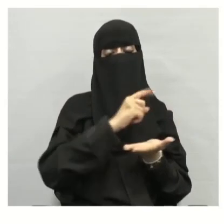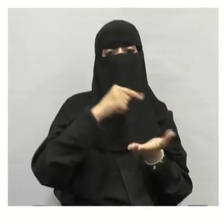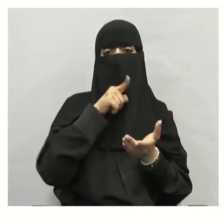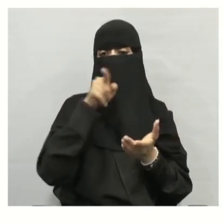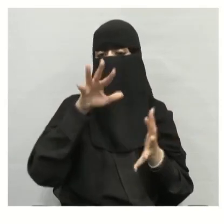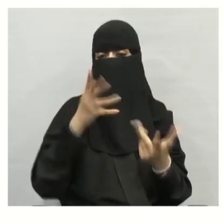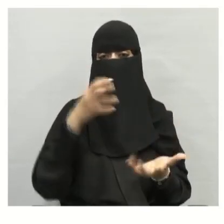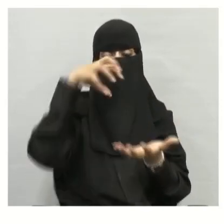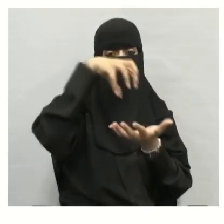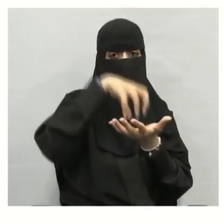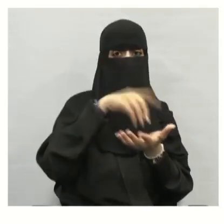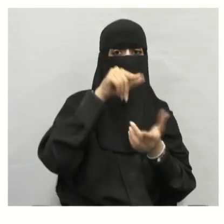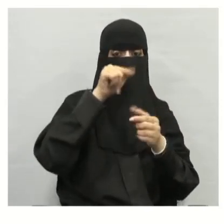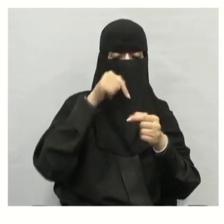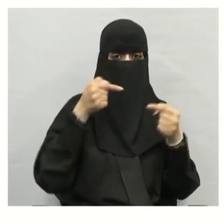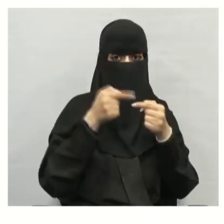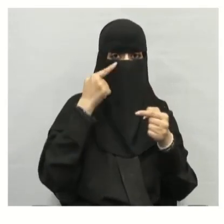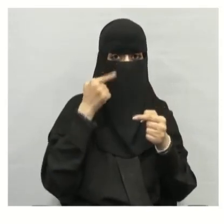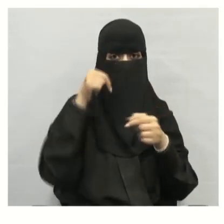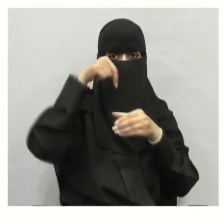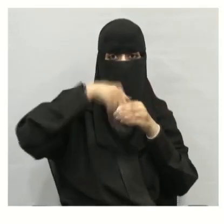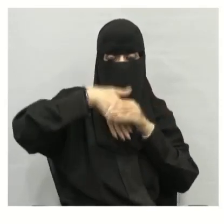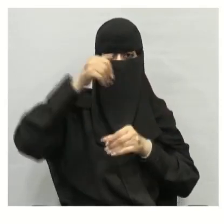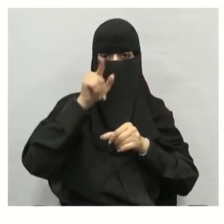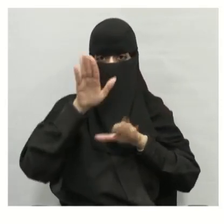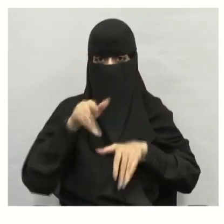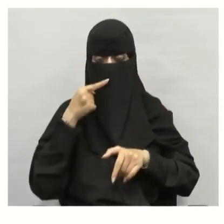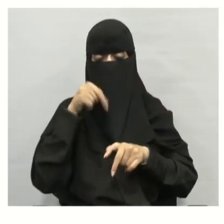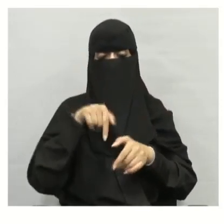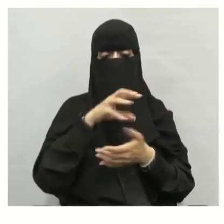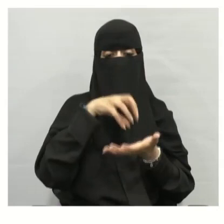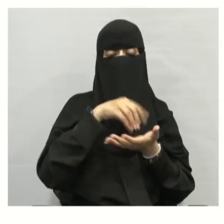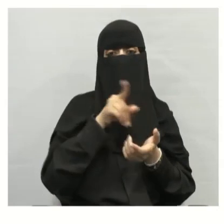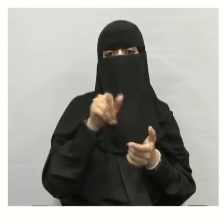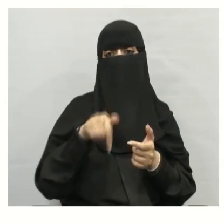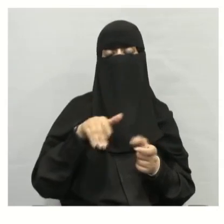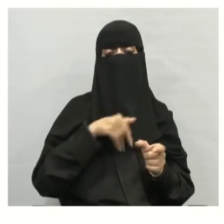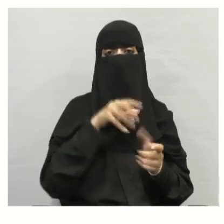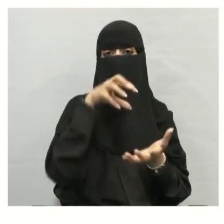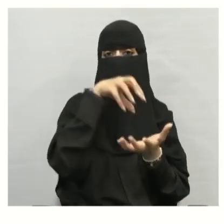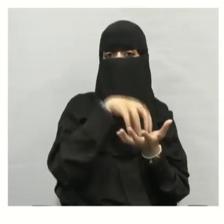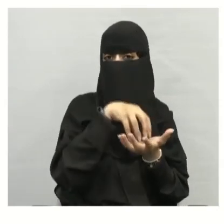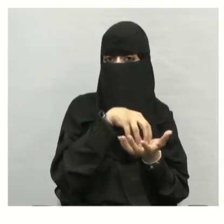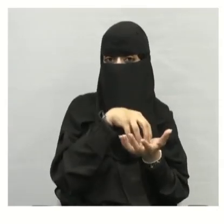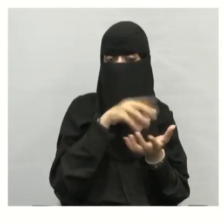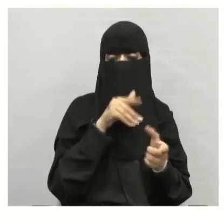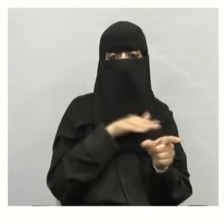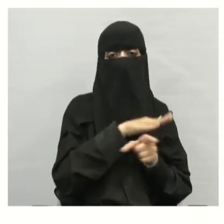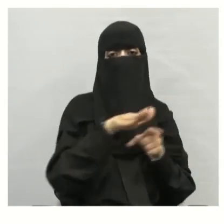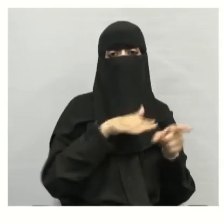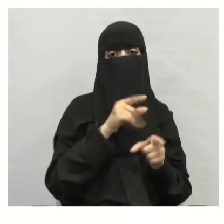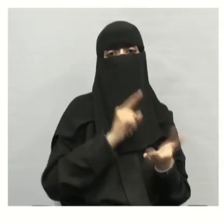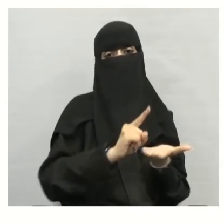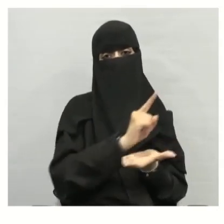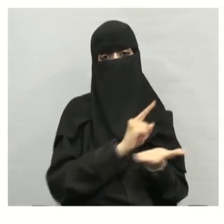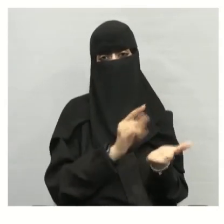المخلوق الحي فيه يسمى الموطن البيئي المكان الذي يعيش فيه المخلوق الحي يسمى الموطن